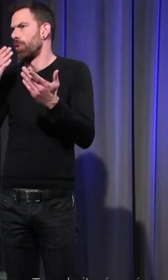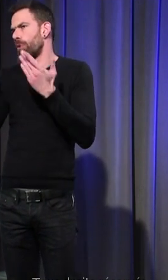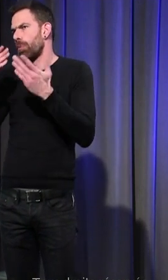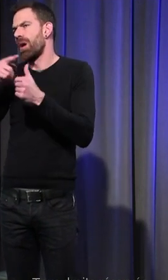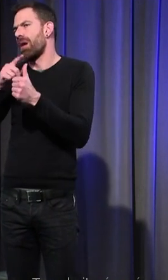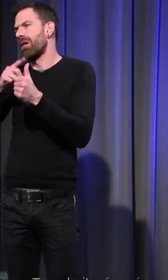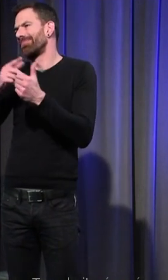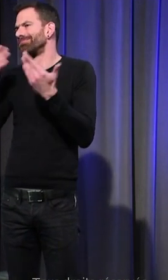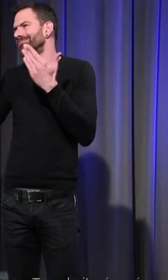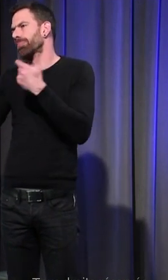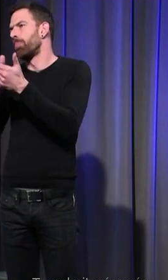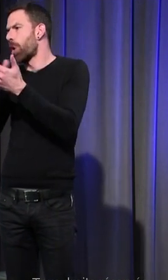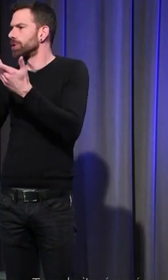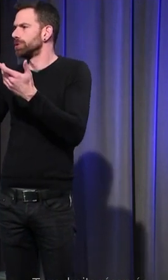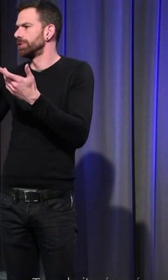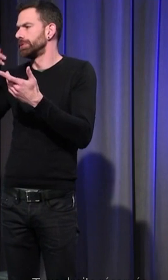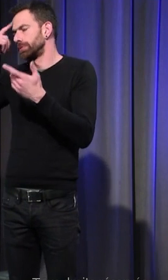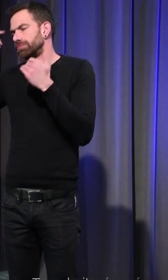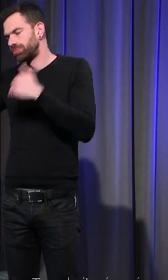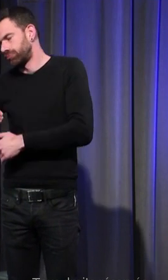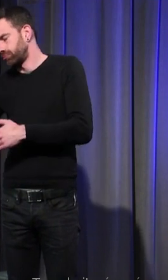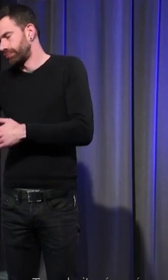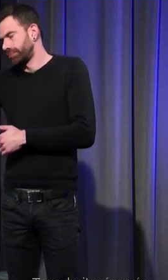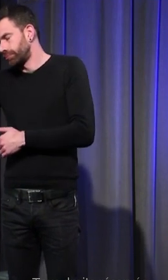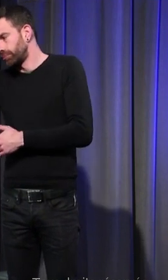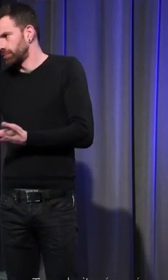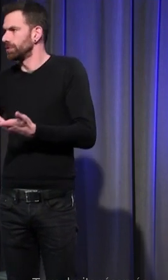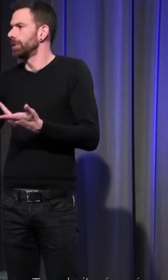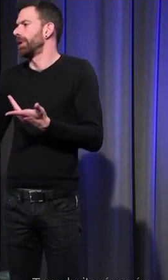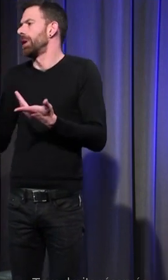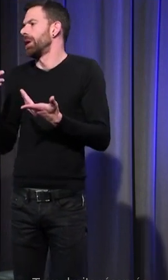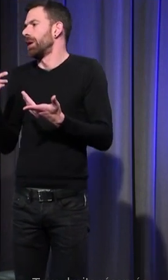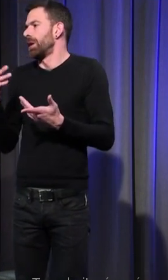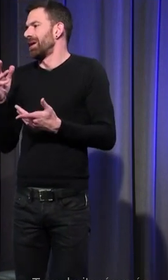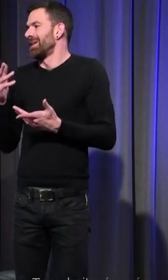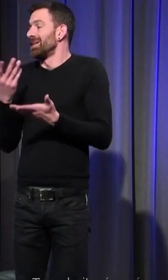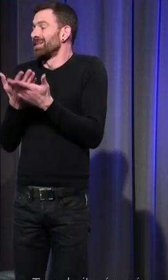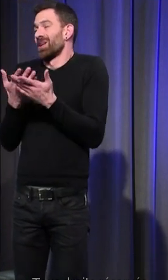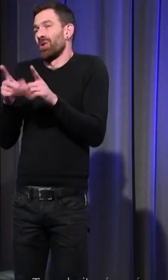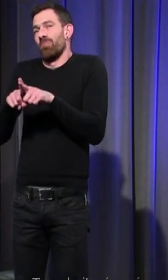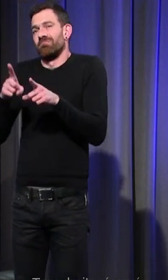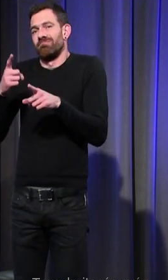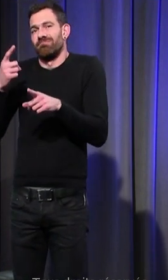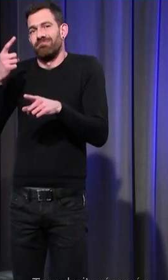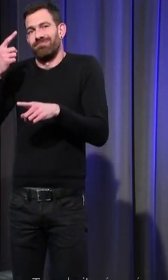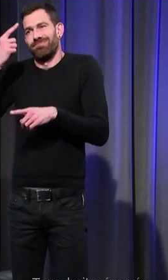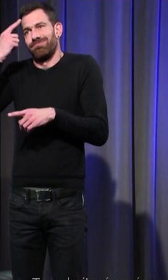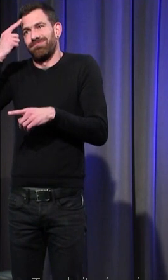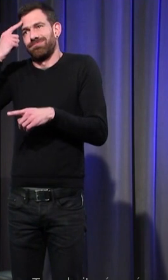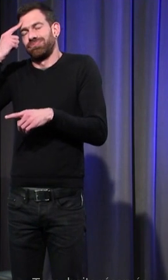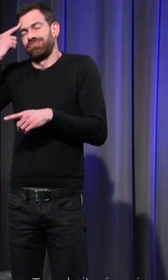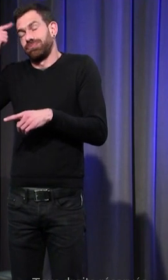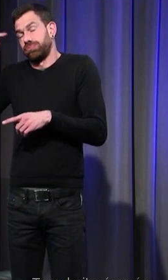aussi ce qui va faire qu'elle disparaît parce qu'elle a une connotation quand même très religieuse et monastique en fait c une forme de mélancolie mais une mélancolie spirituelle